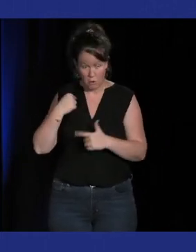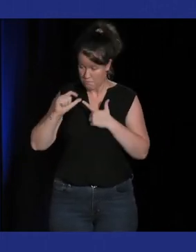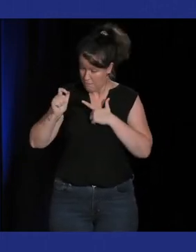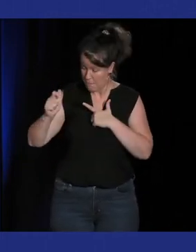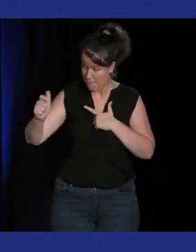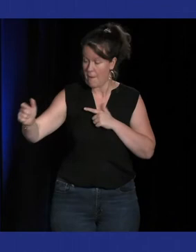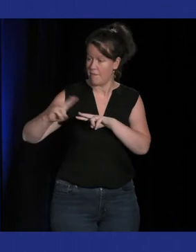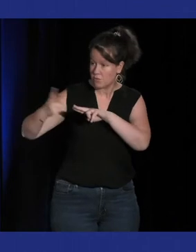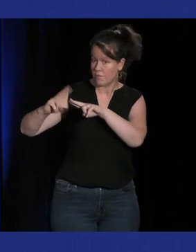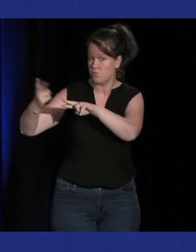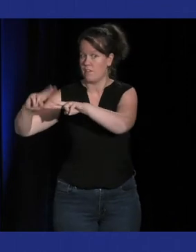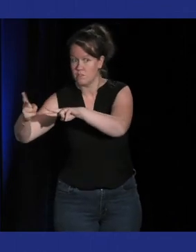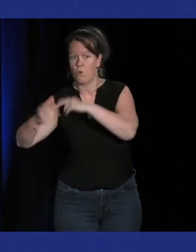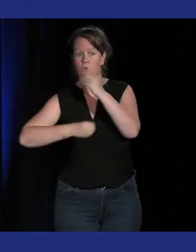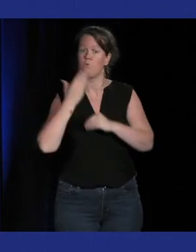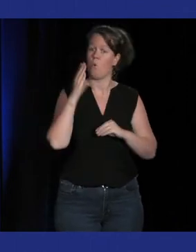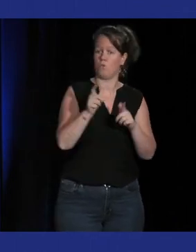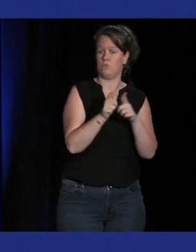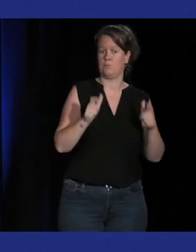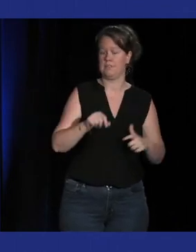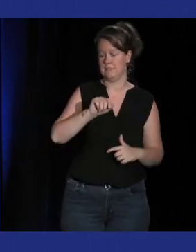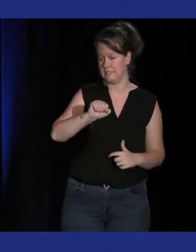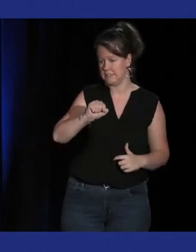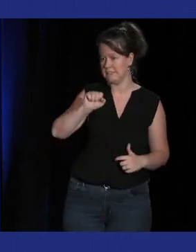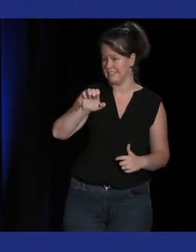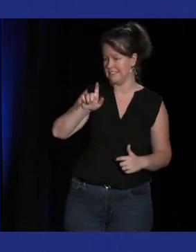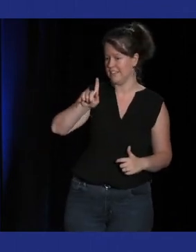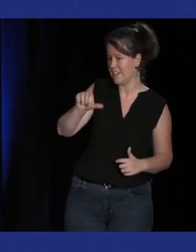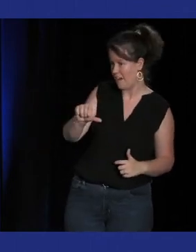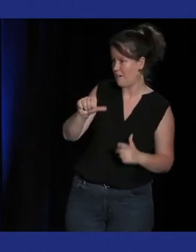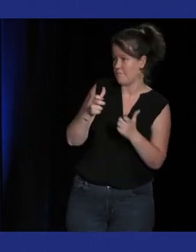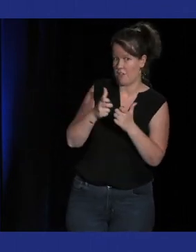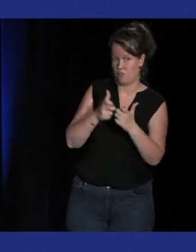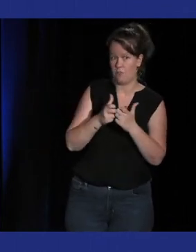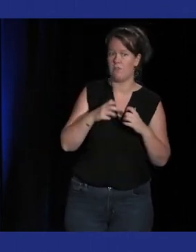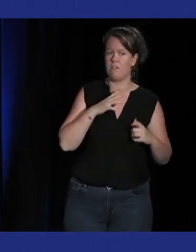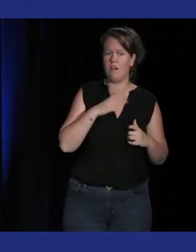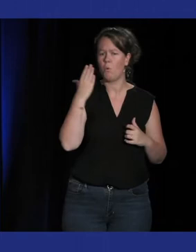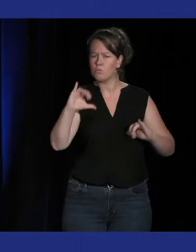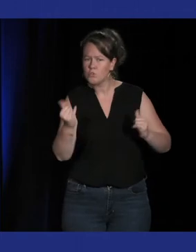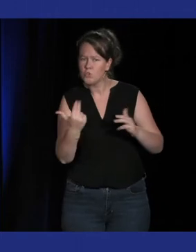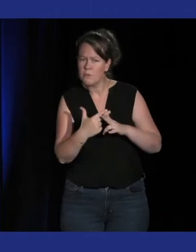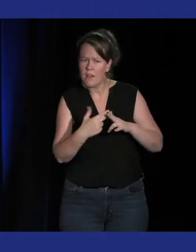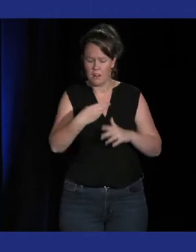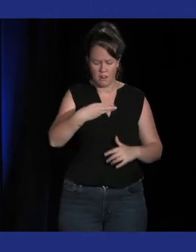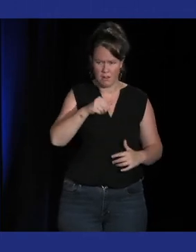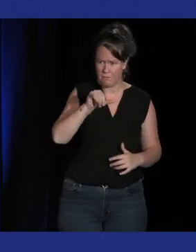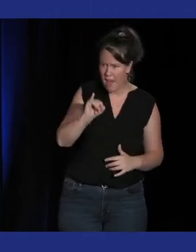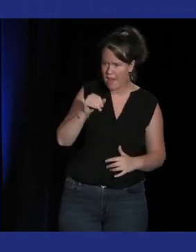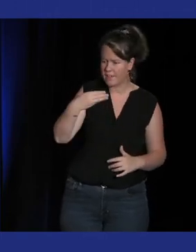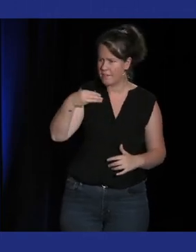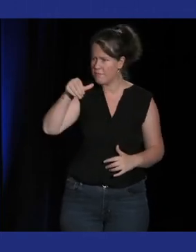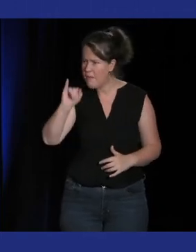et aujourd'hui c'est Sega notamment qui prend beaucoup beaucoup de place sur cette scène là avec des jeux comme Mai Mai qui ont une